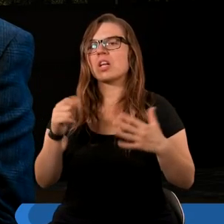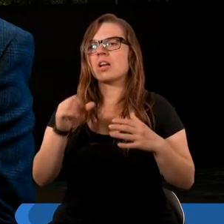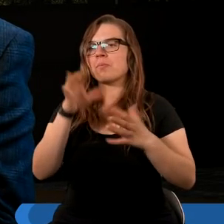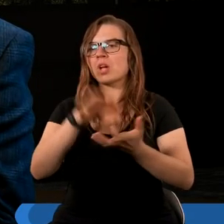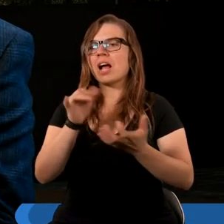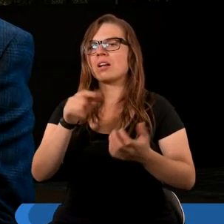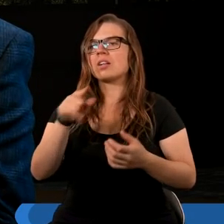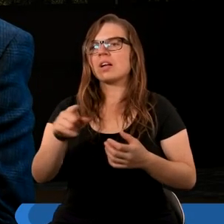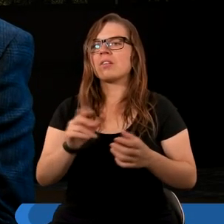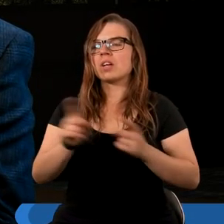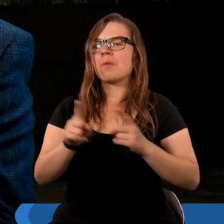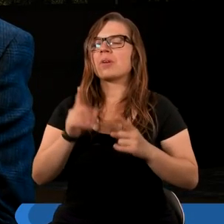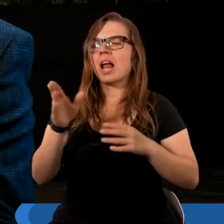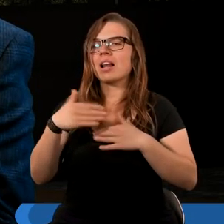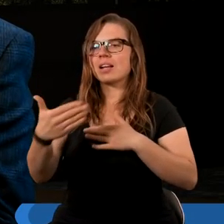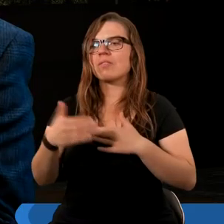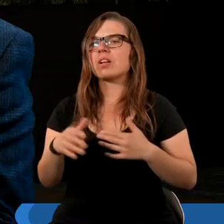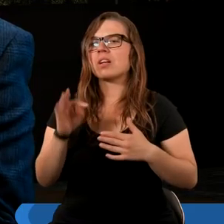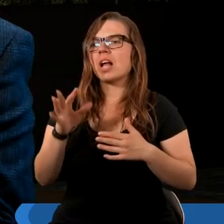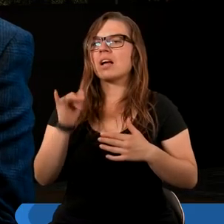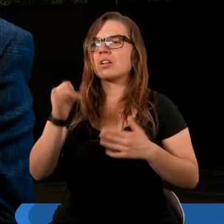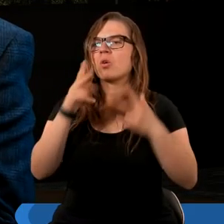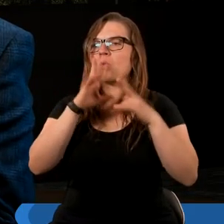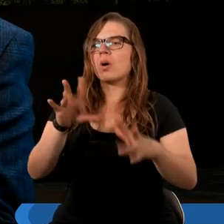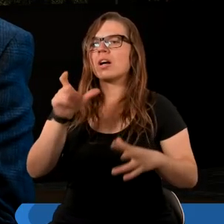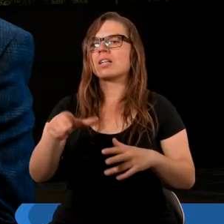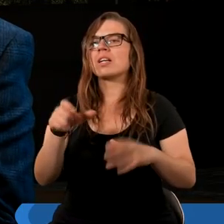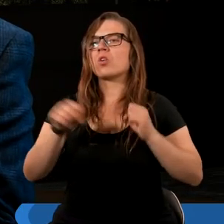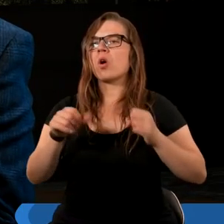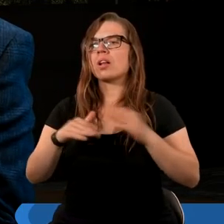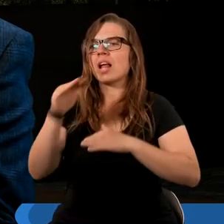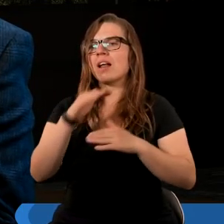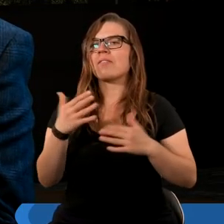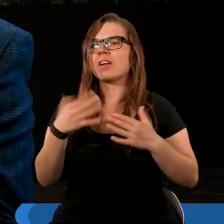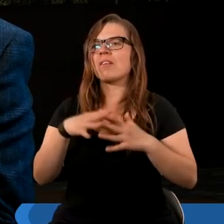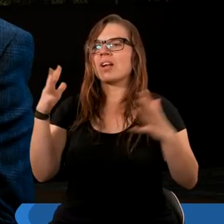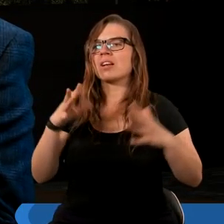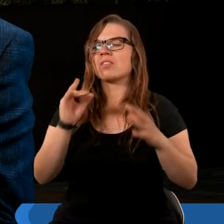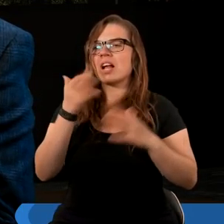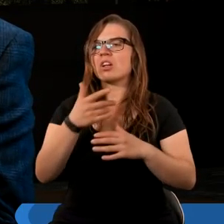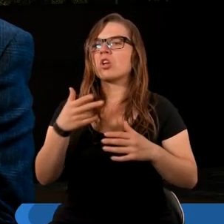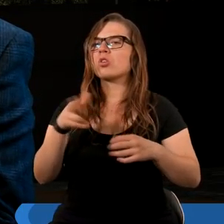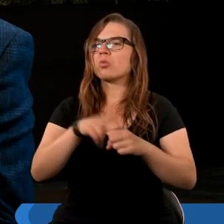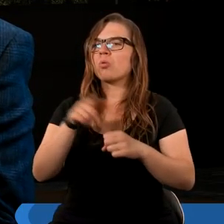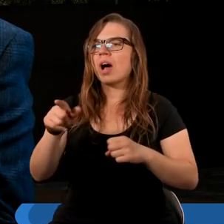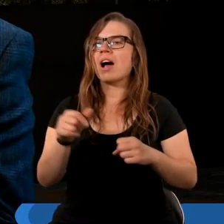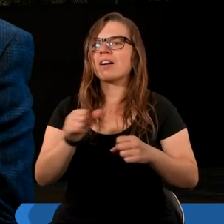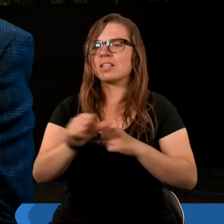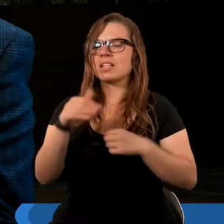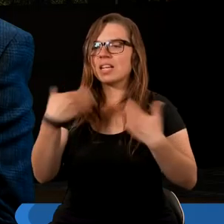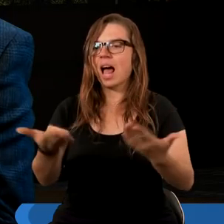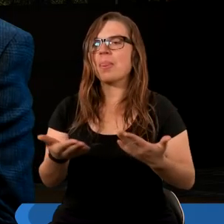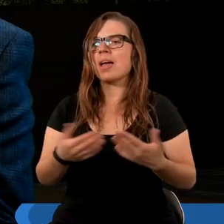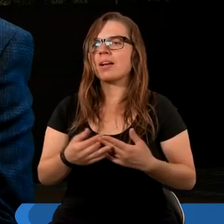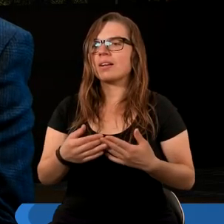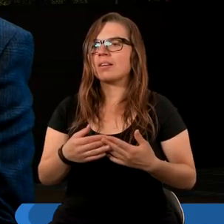siedem czas i tak się do mnie odezwał. Chodź, ukażę Ci sąd nad wielką wszetecznicą, która dosiadła się nad wielu